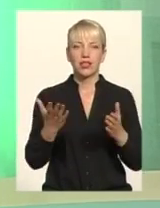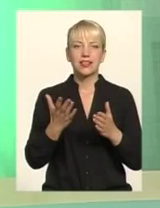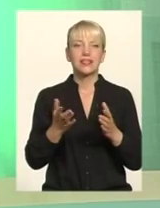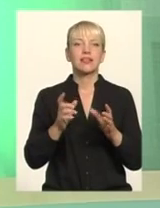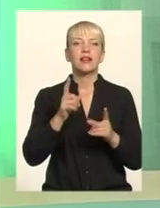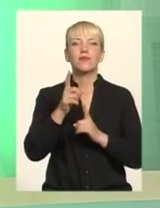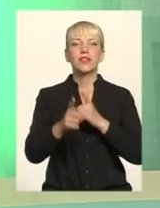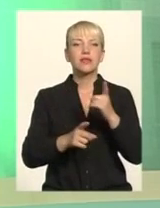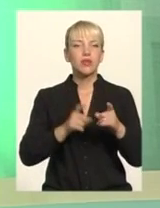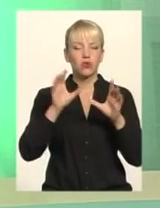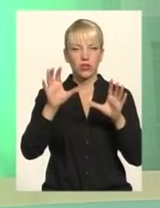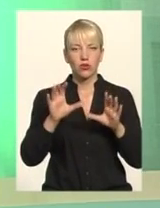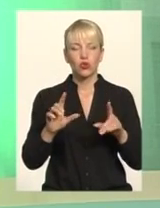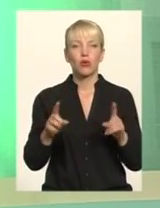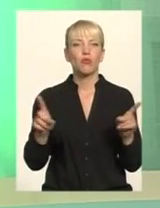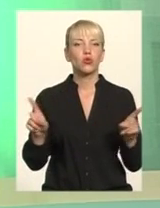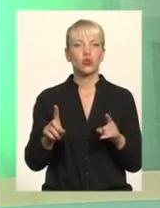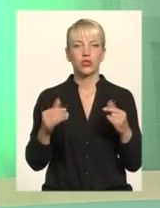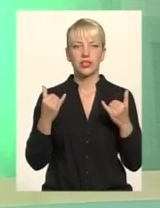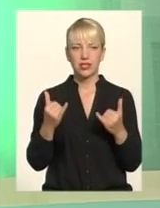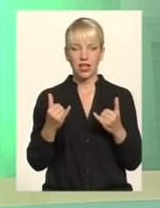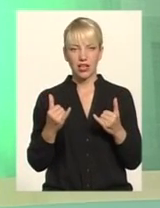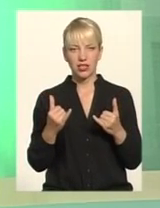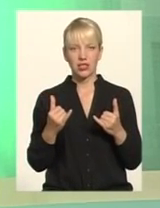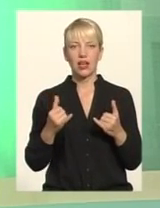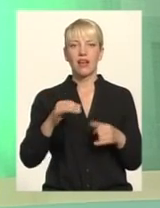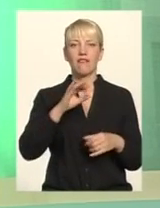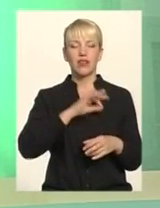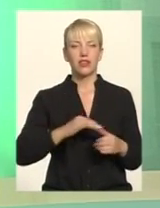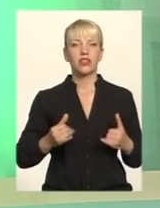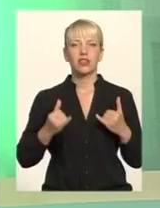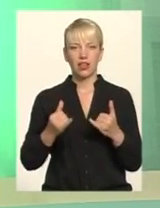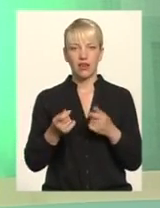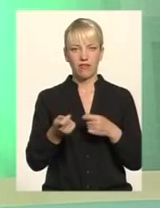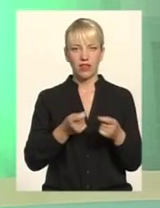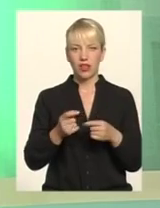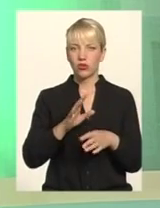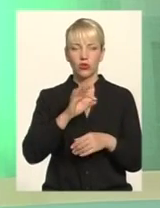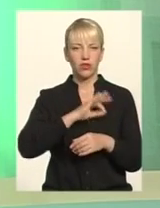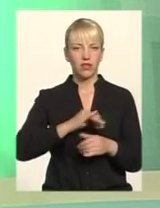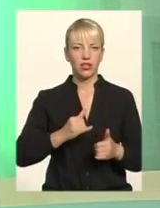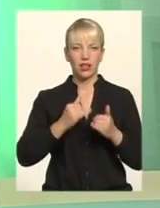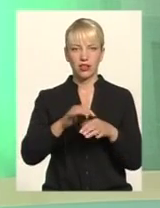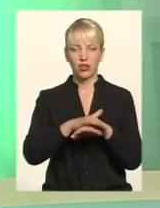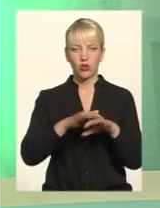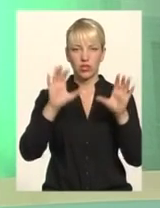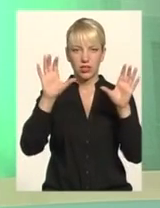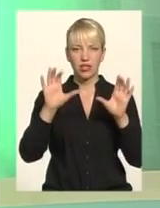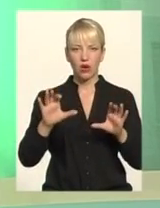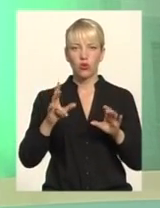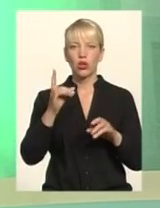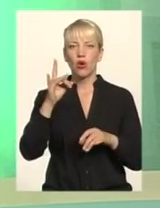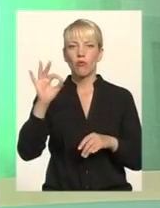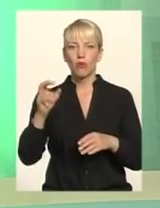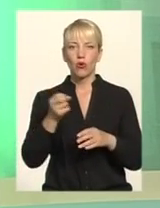ну, кардинально вигідний для влади, але невигідний для народу закон про ілюстрацію Ну, це не закон, це